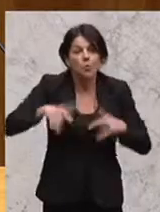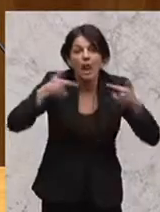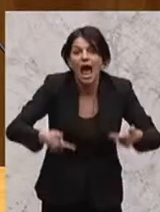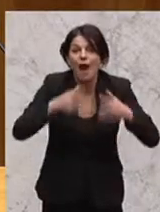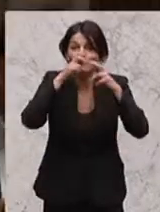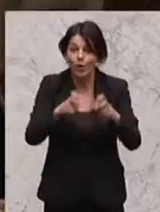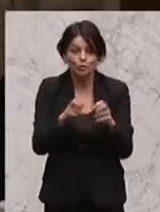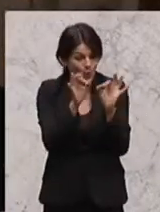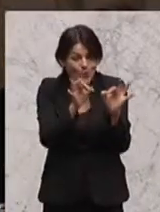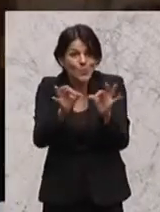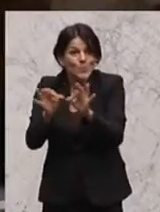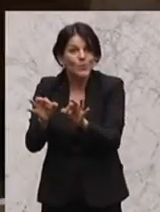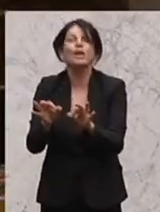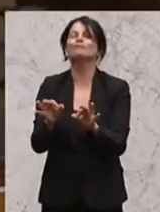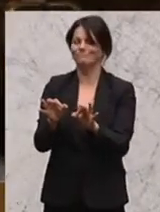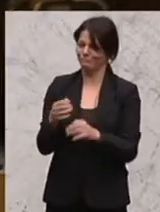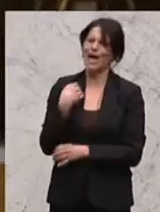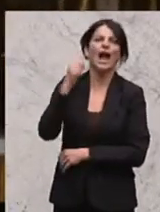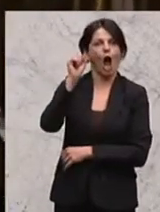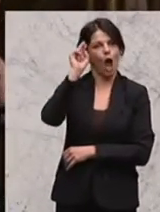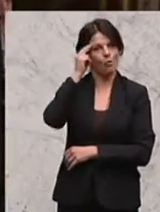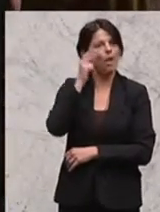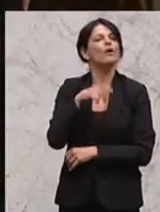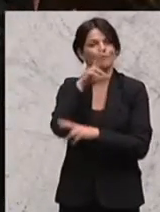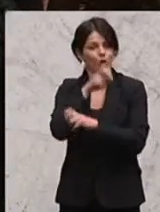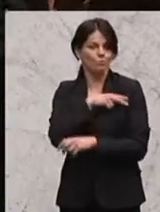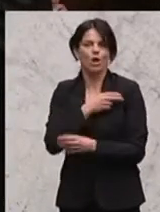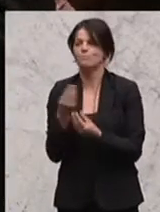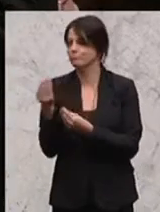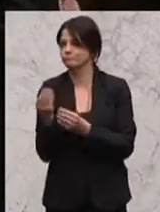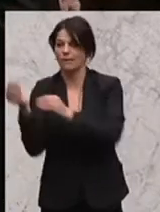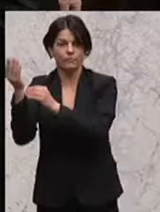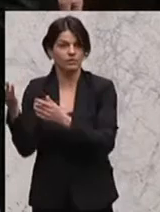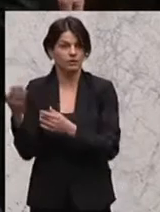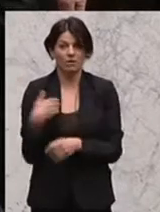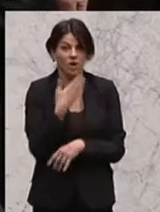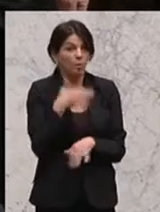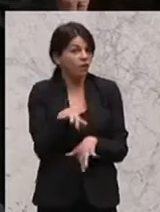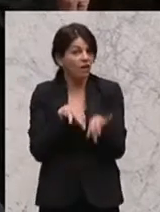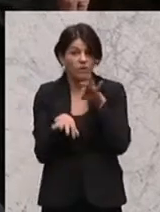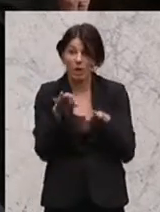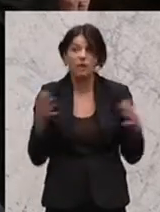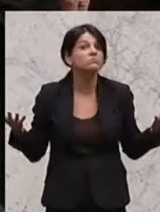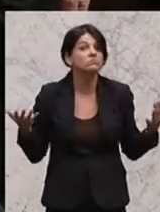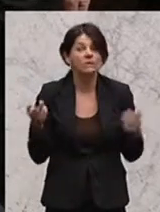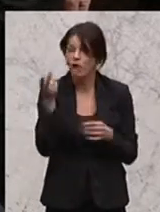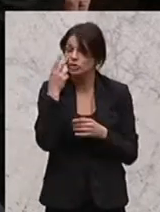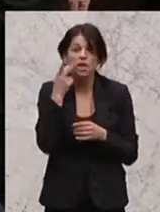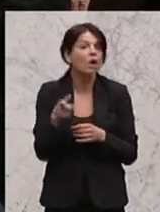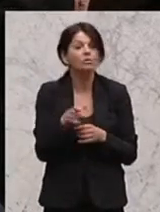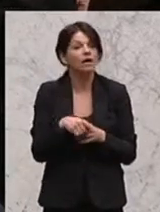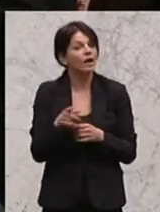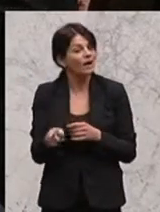ja, dann kann man das in dieser Form andenken. Wir haben keine Evaluierung der steuerlichen Forschungsförderung